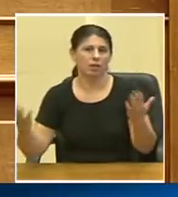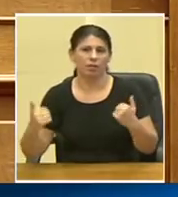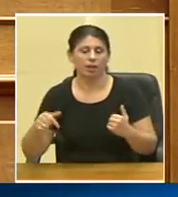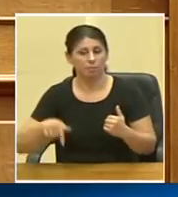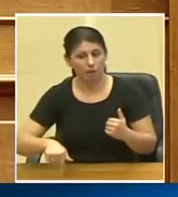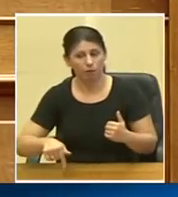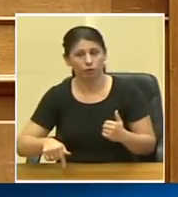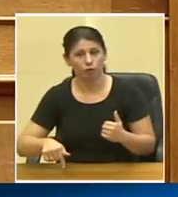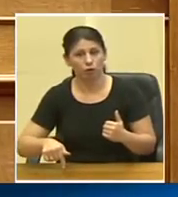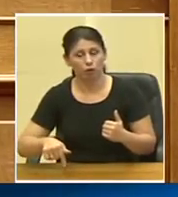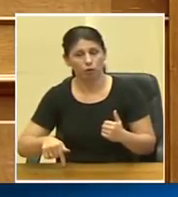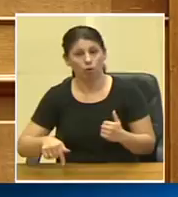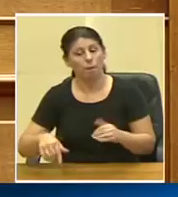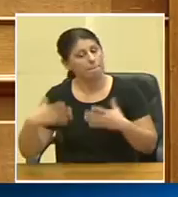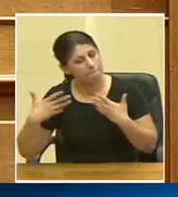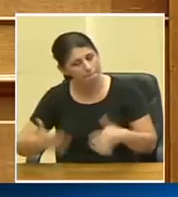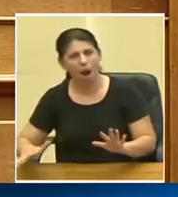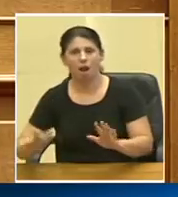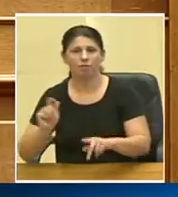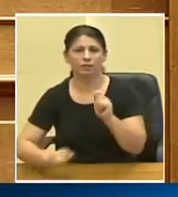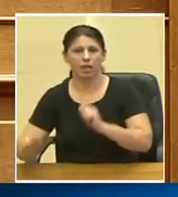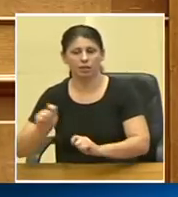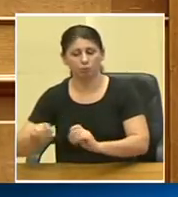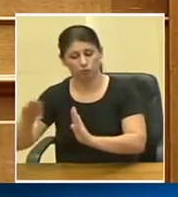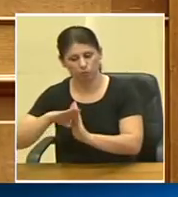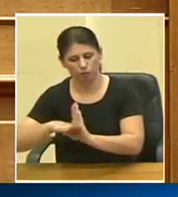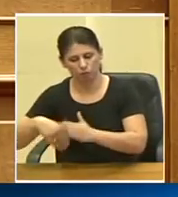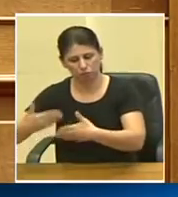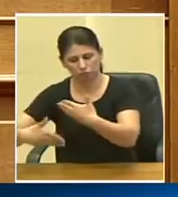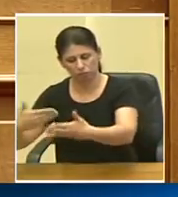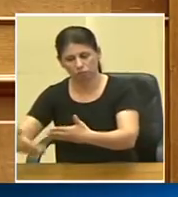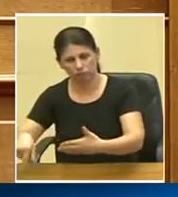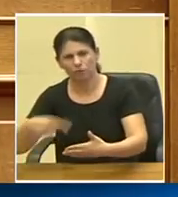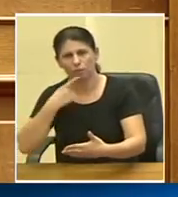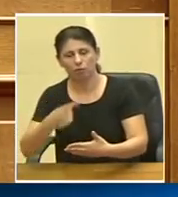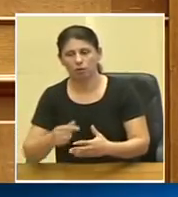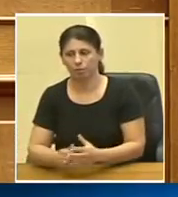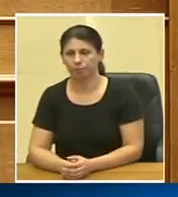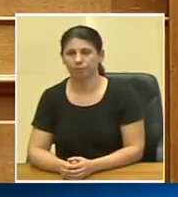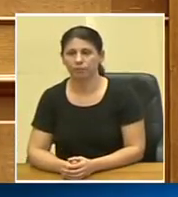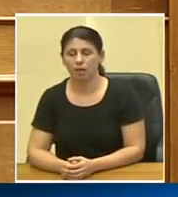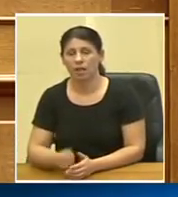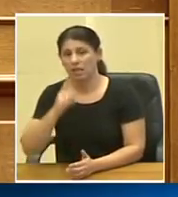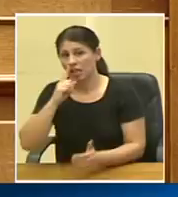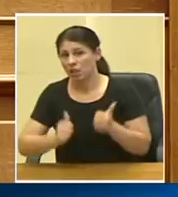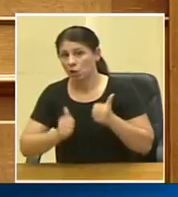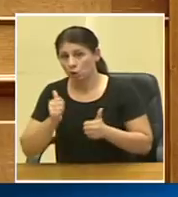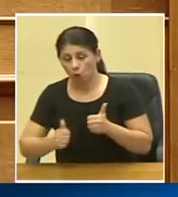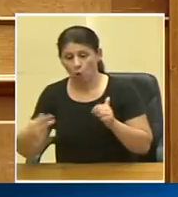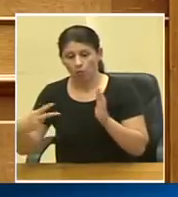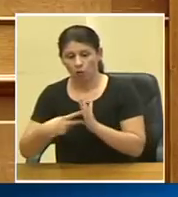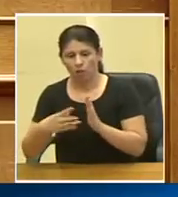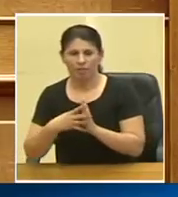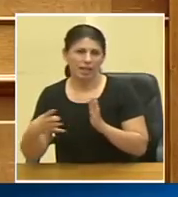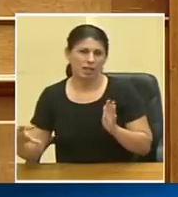οποίο έχουμε ήδη φτιάξει, και προγραμματίζουμε και όλα αυτά που λέω, τον Ιούνιου του 2019.